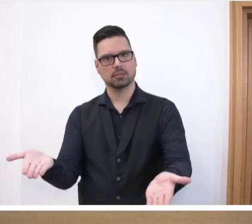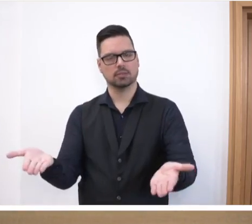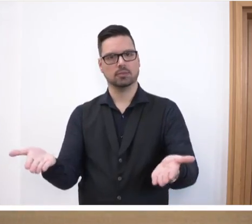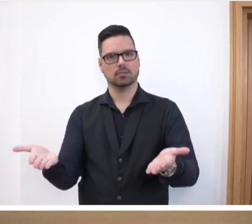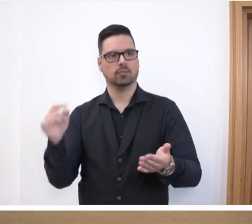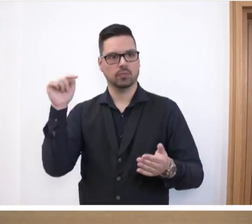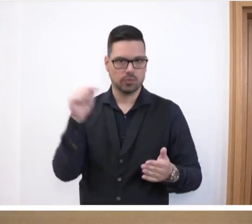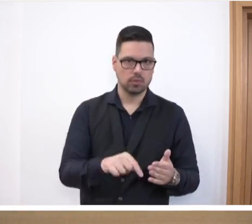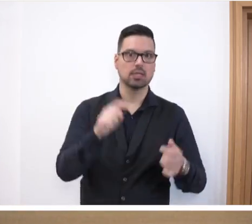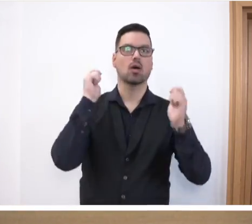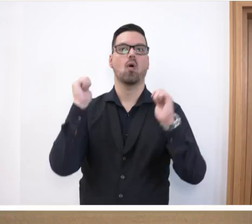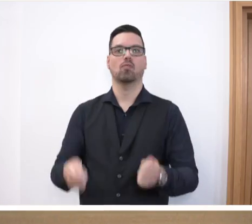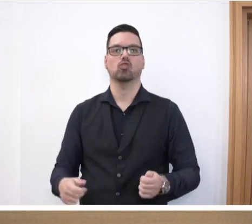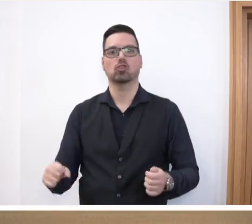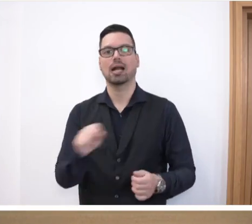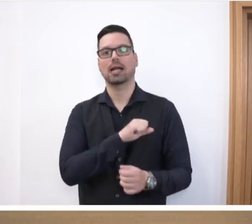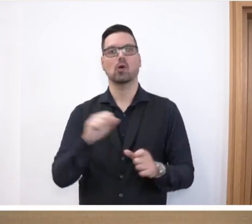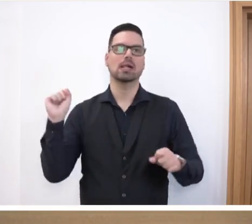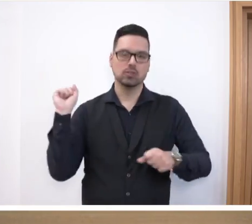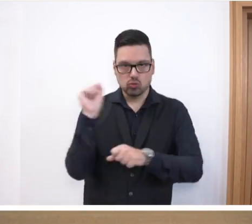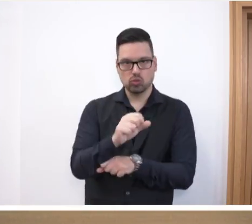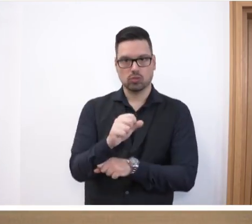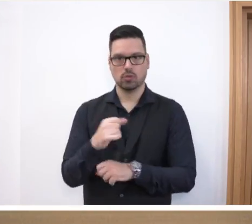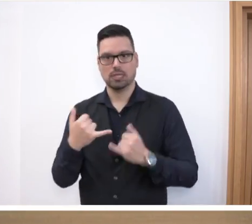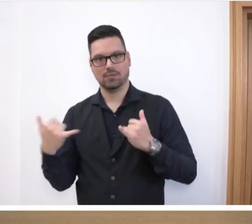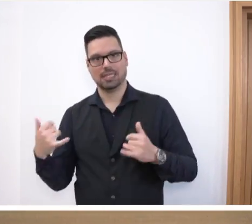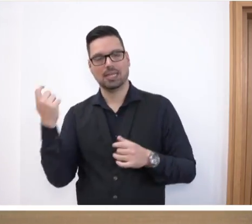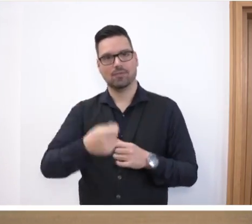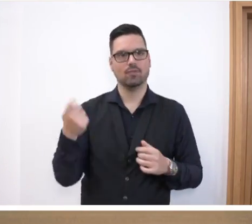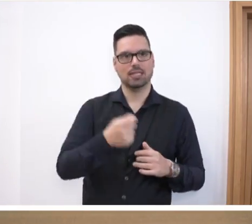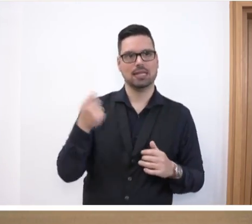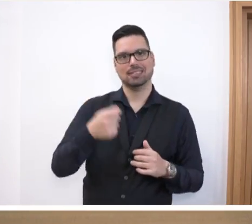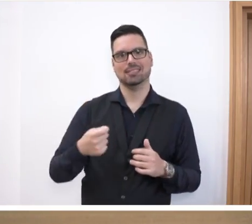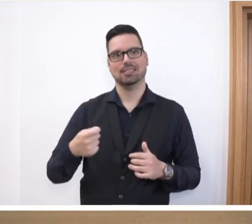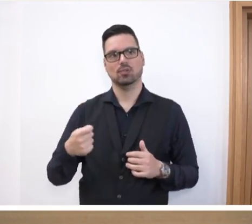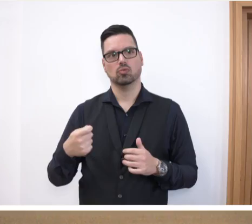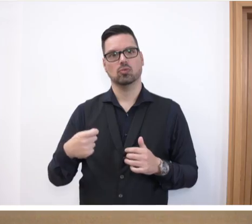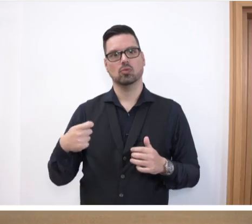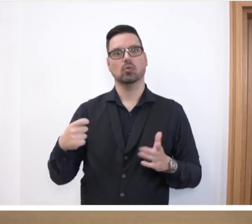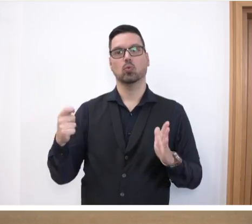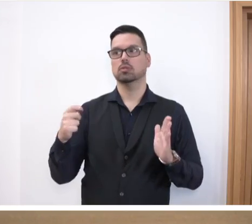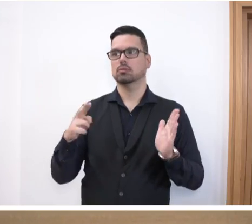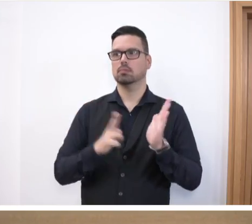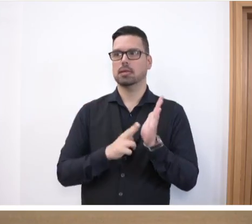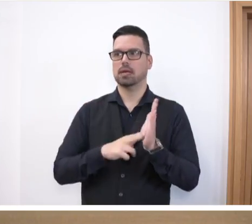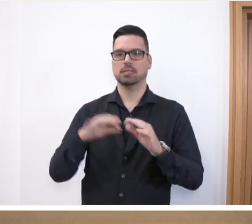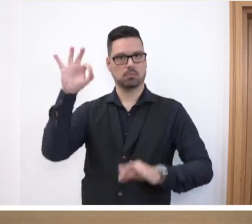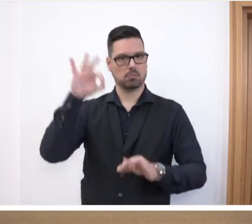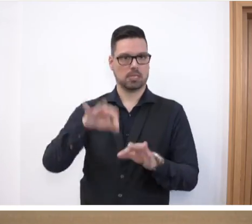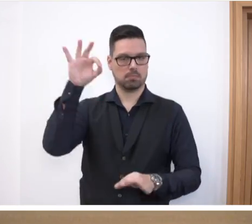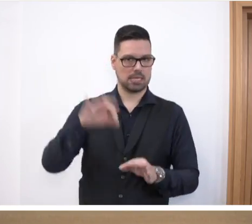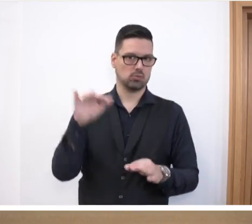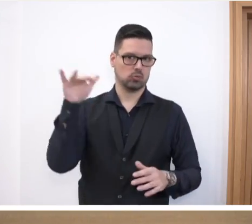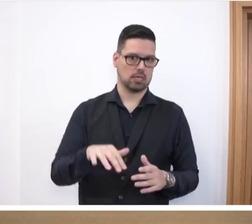einen Vorschlag erfolgreich durchgeführt, wie eine Finanzierung und eine Beitragsbemessung der Quartierinhaber